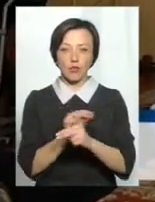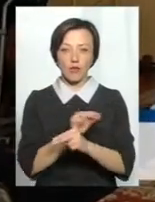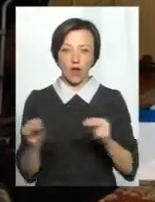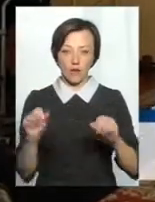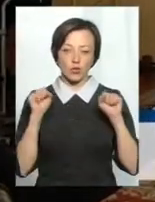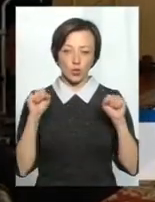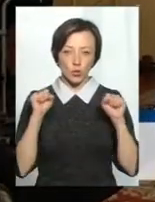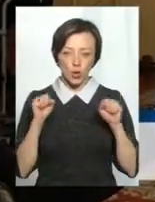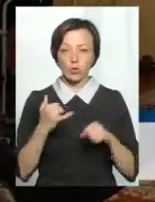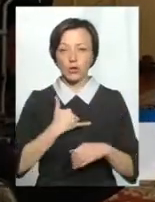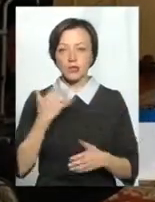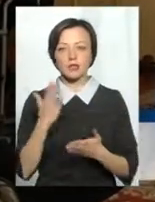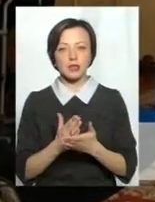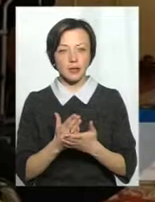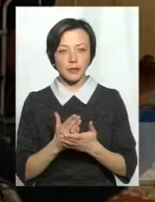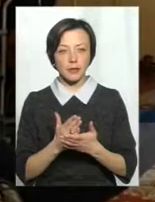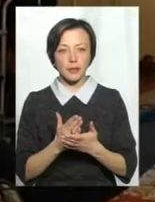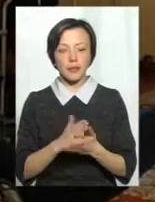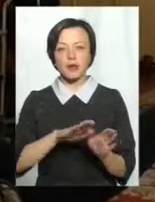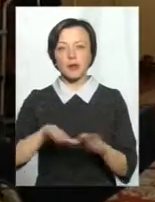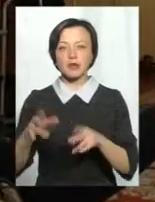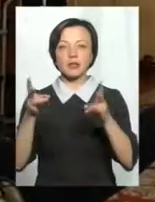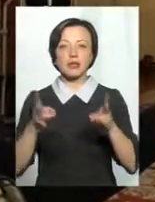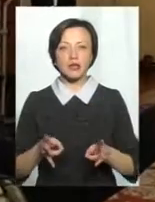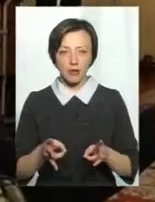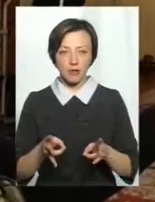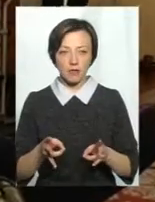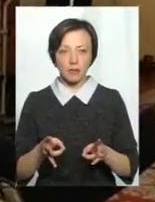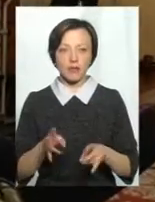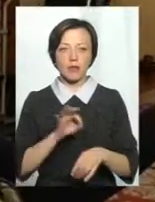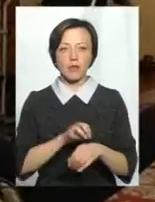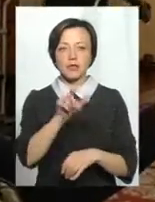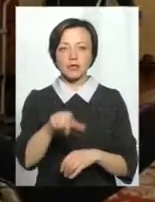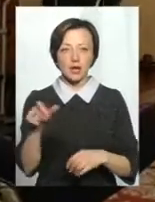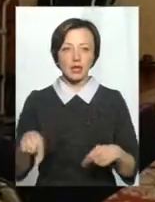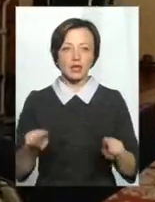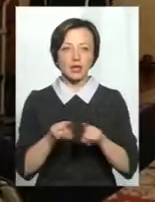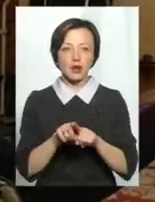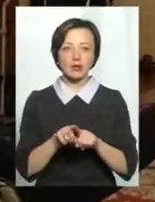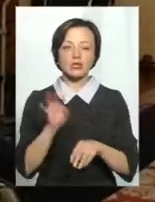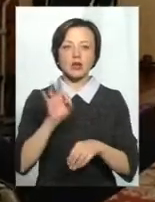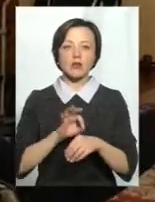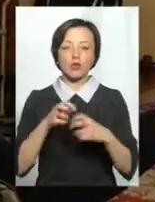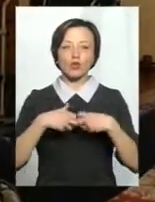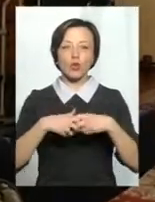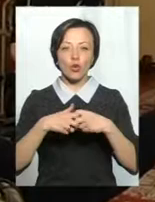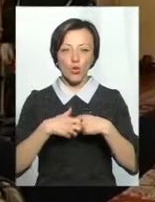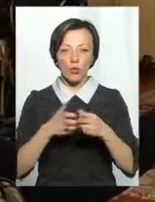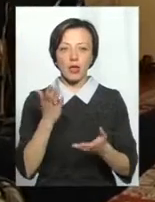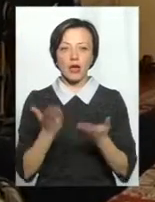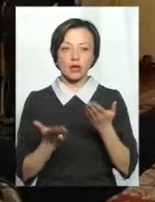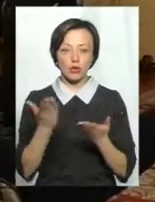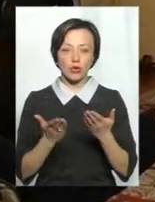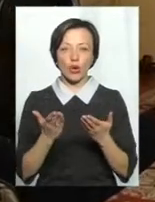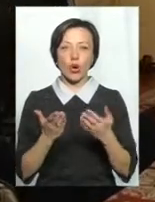фізкультури. У нас є після травм пацієнти, також вже захворювання суглобів. Якщо